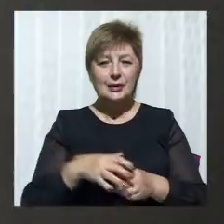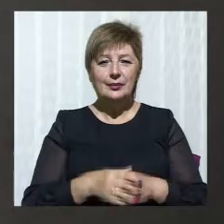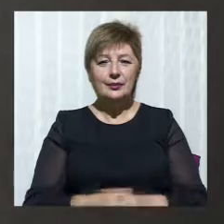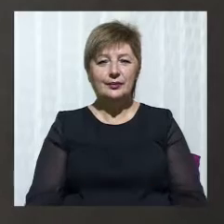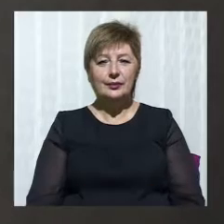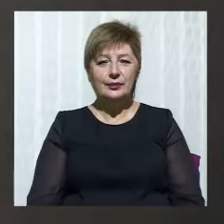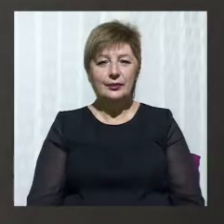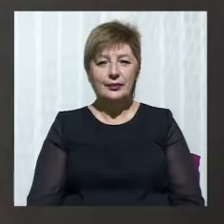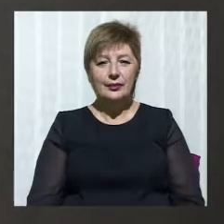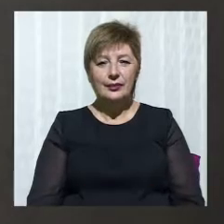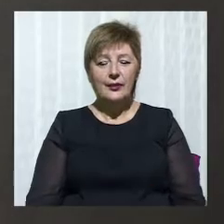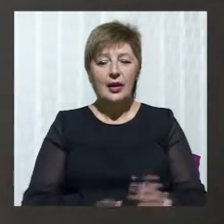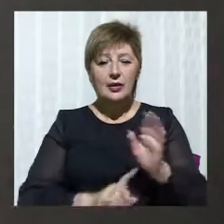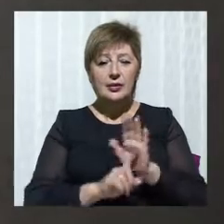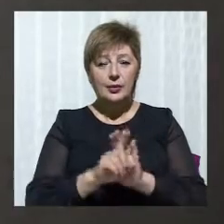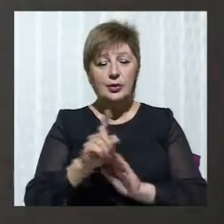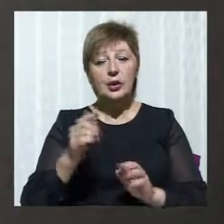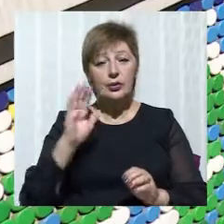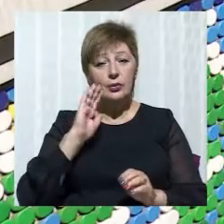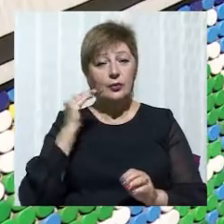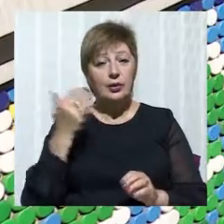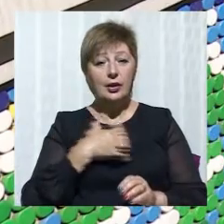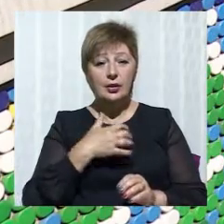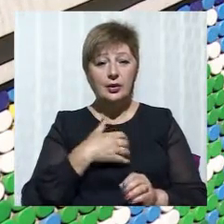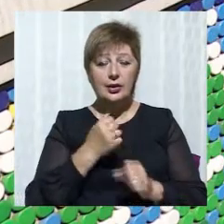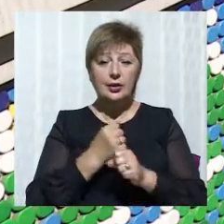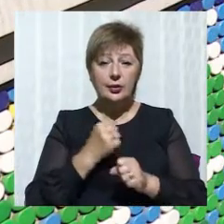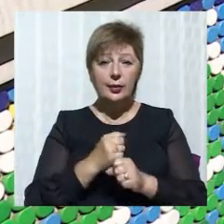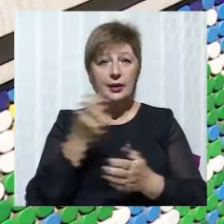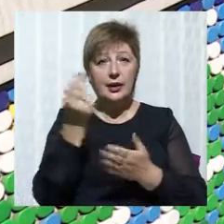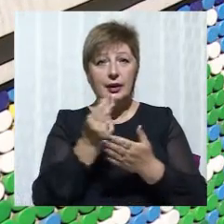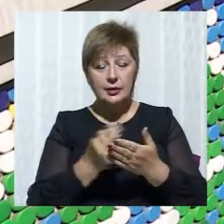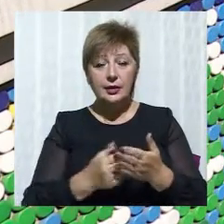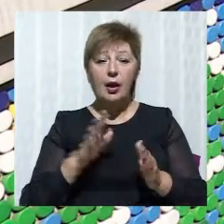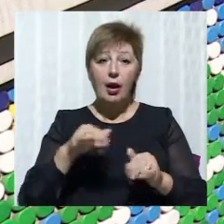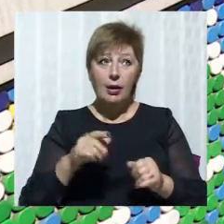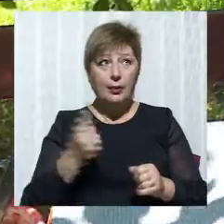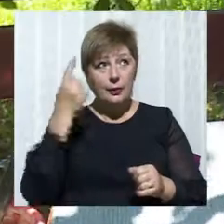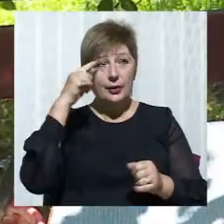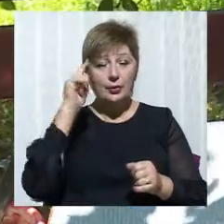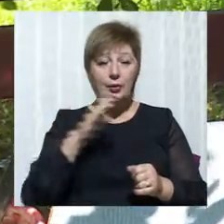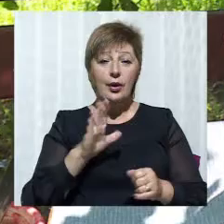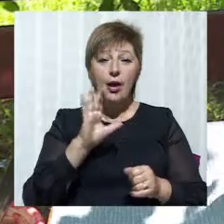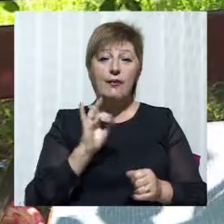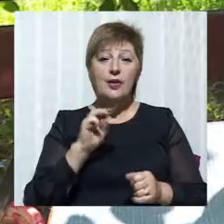За словами Тетяни, спочатку вона хотіла робити картини, потім з'явилася ідея зробити орнамент вишиванки.